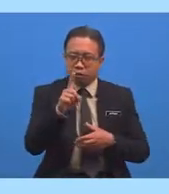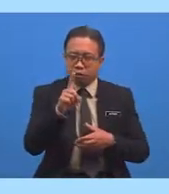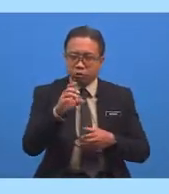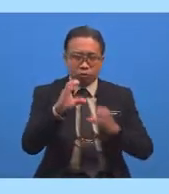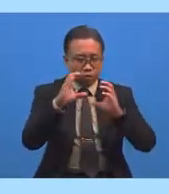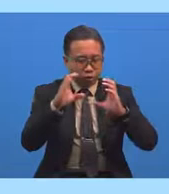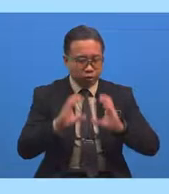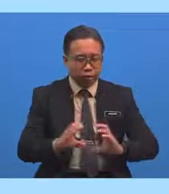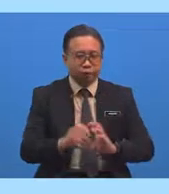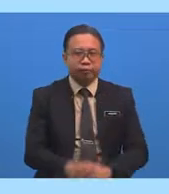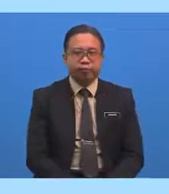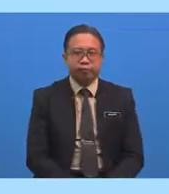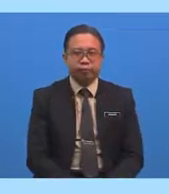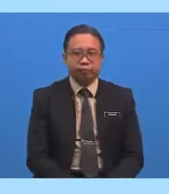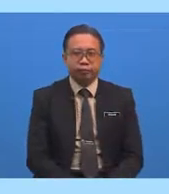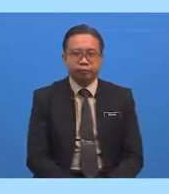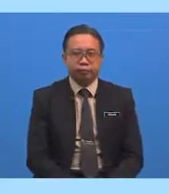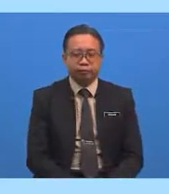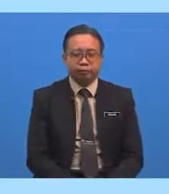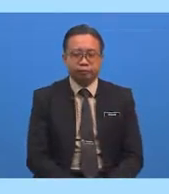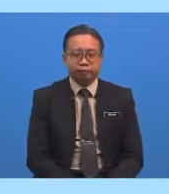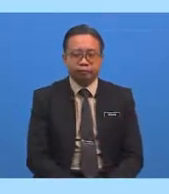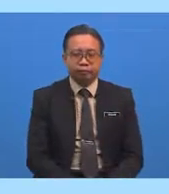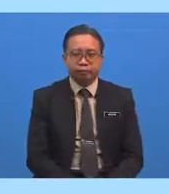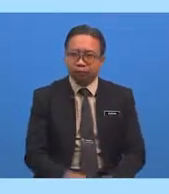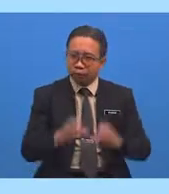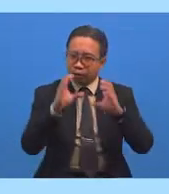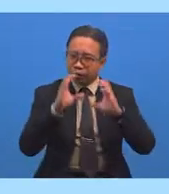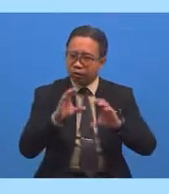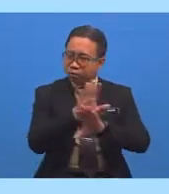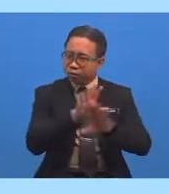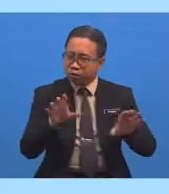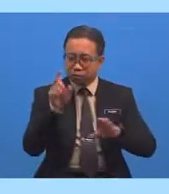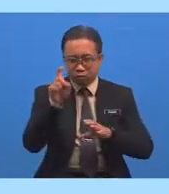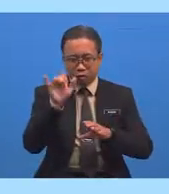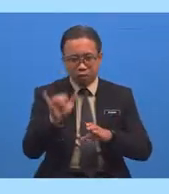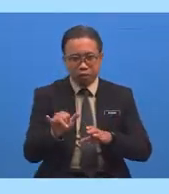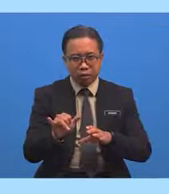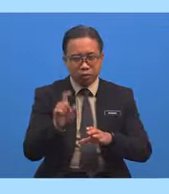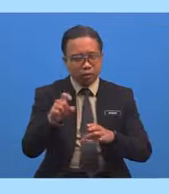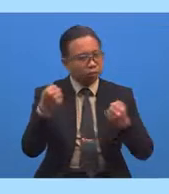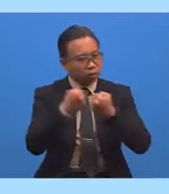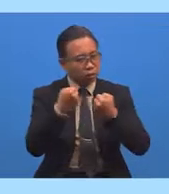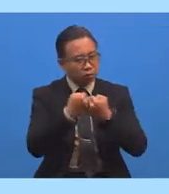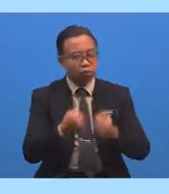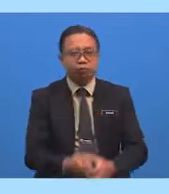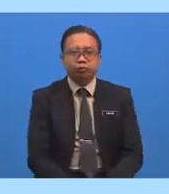Tindakan Tindakan Tidak Semestinya Perlu Berkaduh